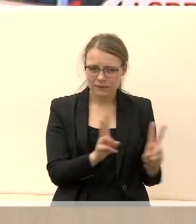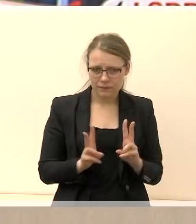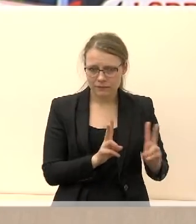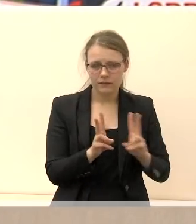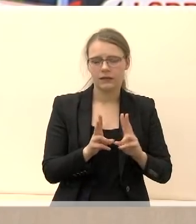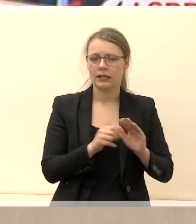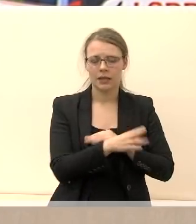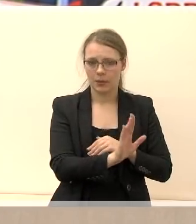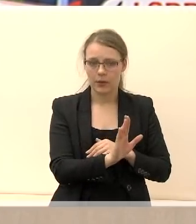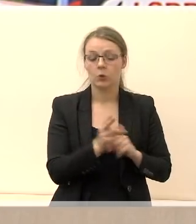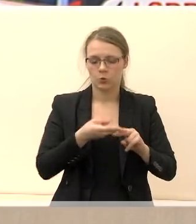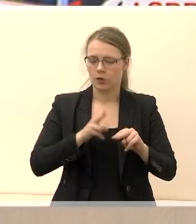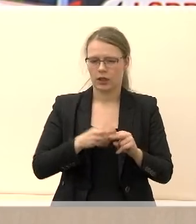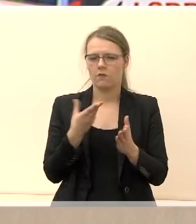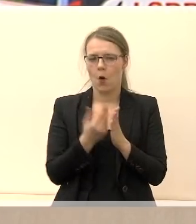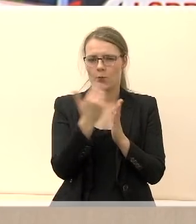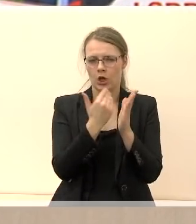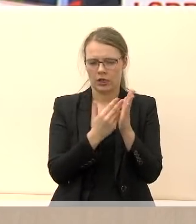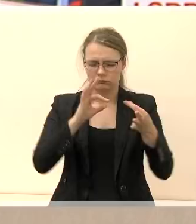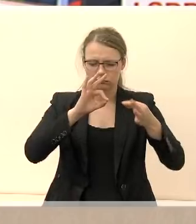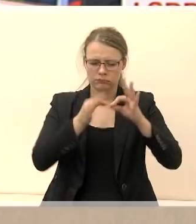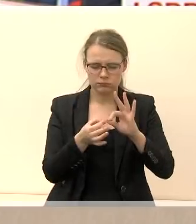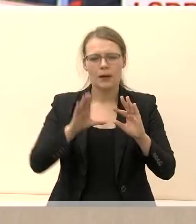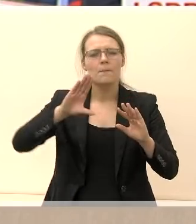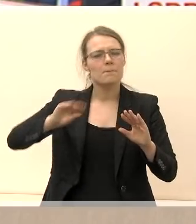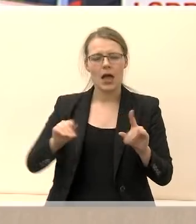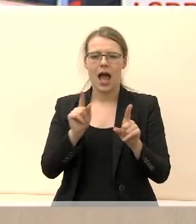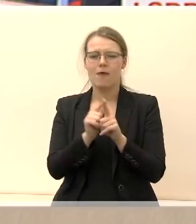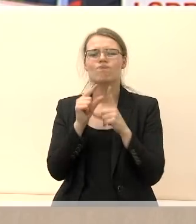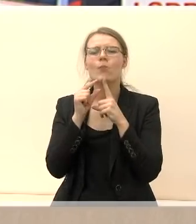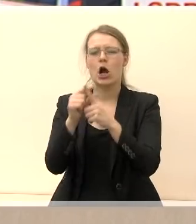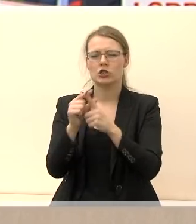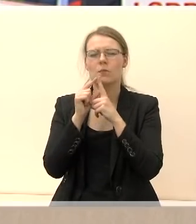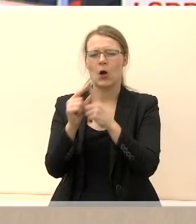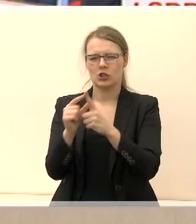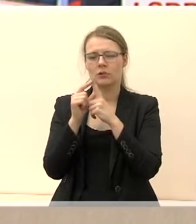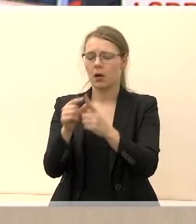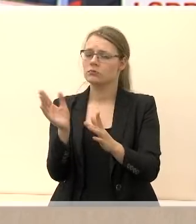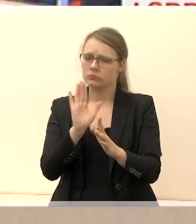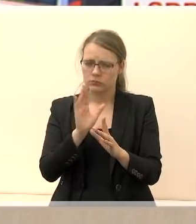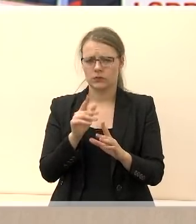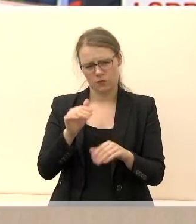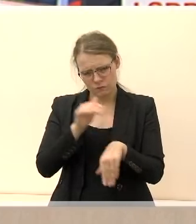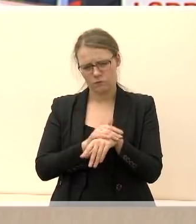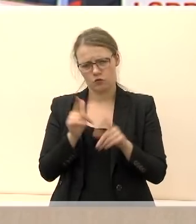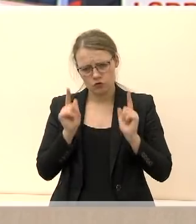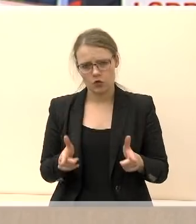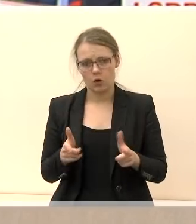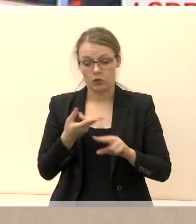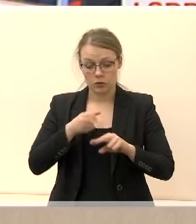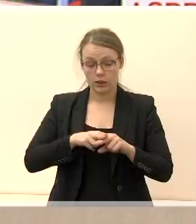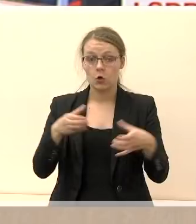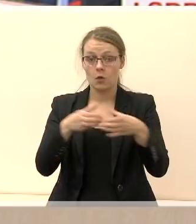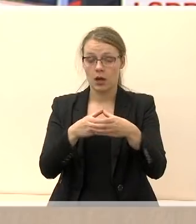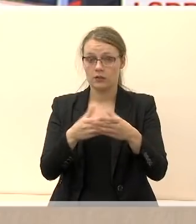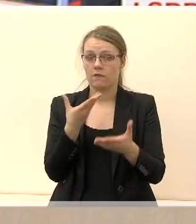išsame programą, realiai, be populistinių pažadų. Tam turime tvirtą komandą su patyrusiai žmonėmis, kurie ir